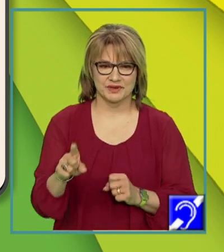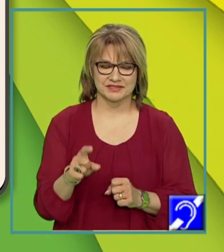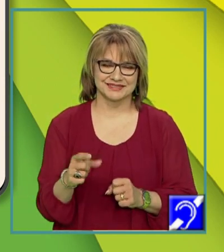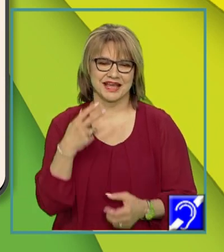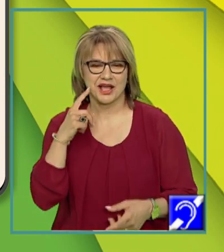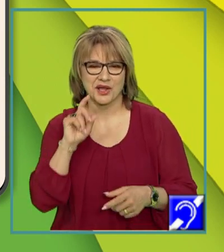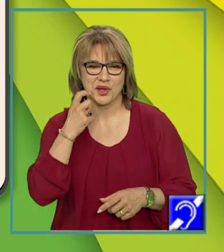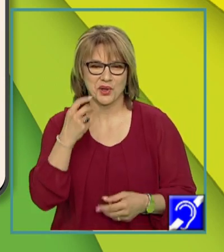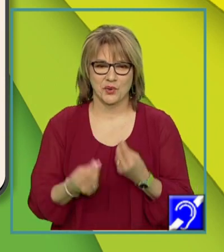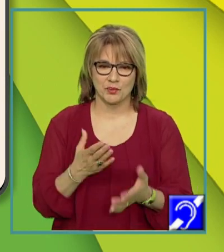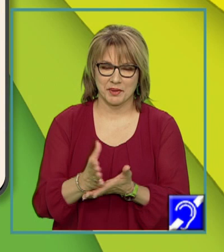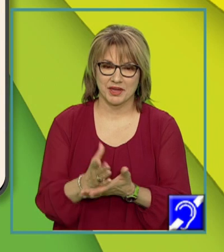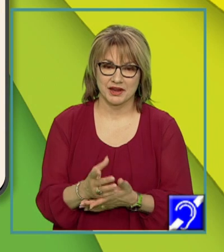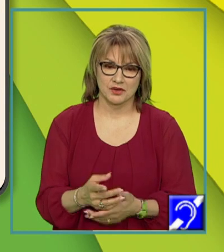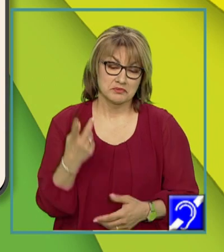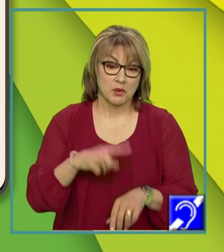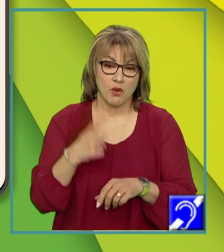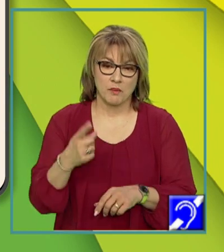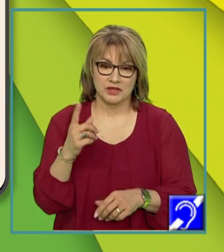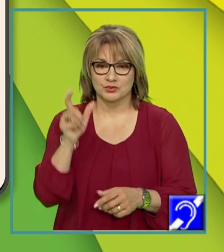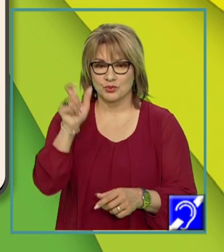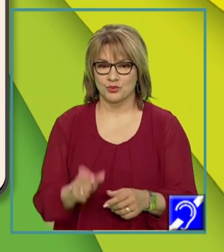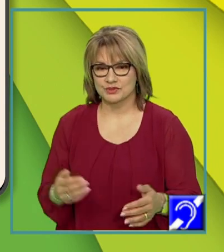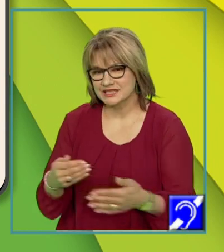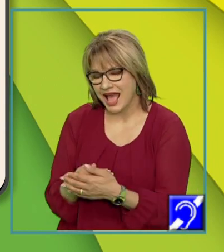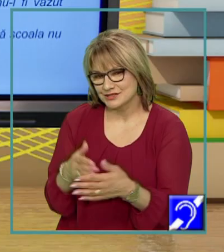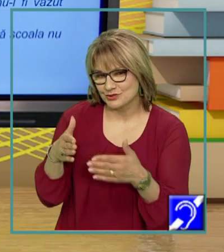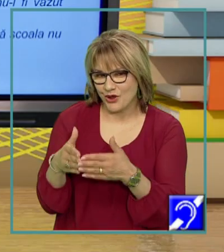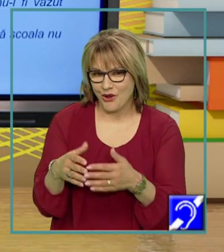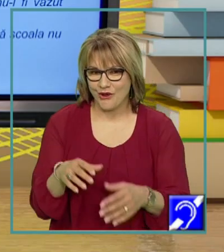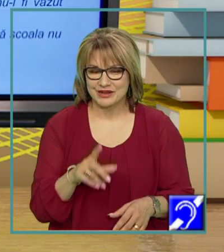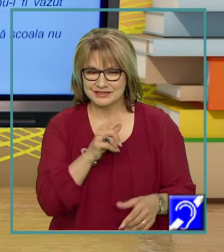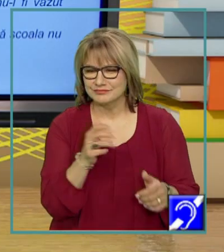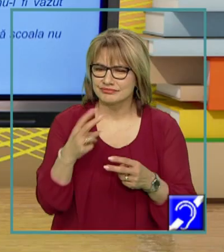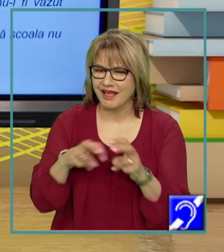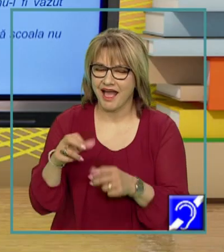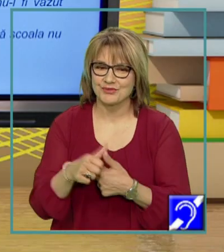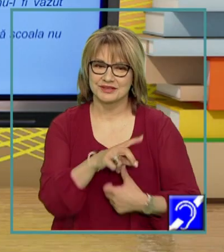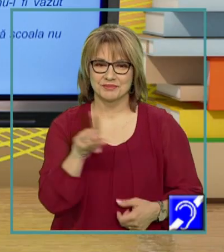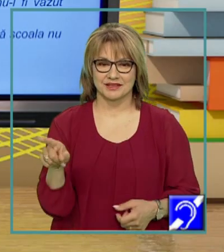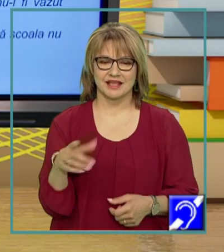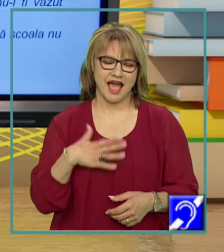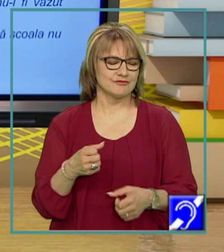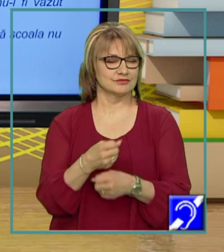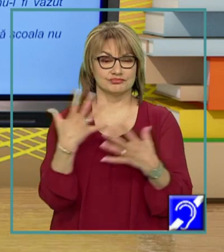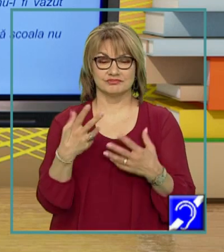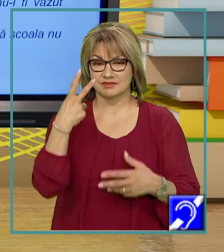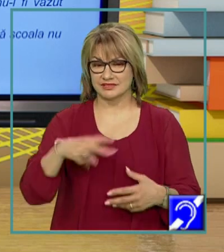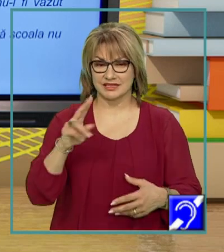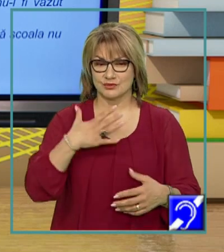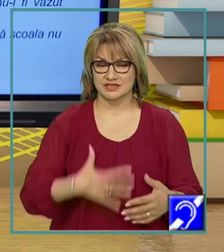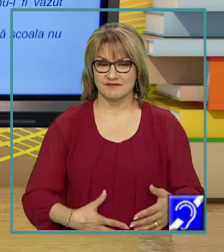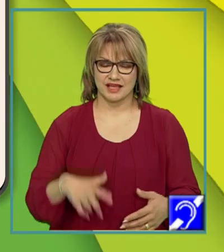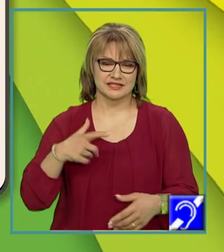dat, unul s-a ascuns după un colț al coridorului ca să nu-l găsească prietenul său. Ar fi vrut să devină invizibil să ajungă un vrăjitor